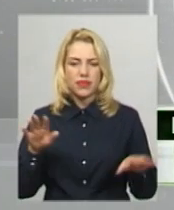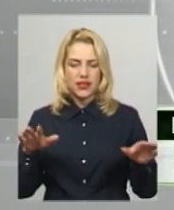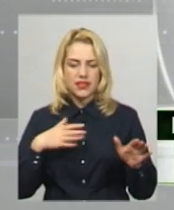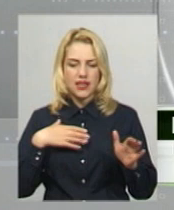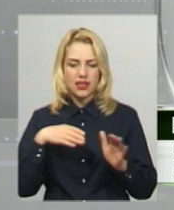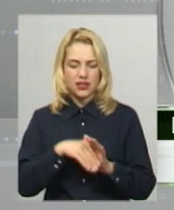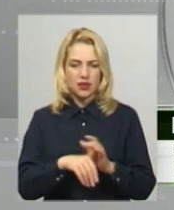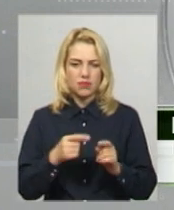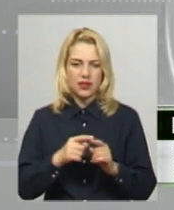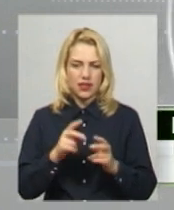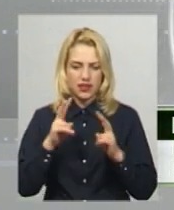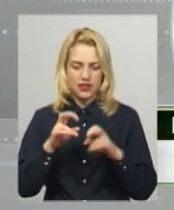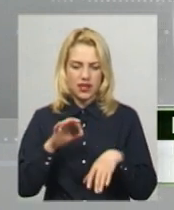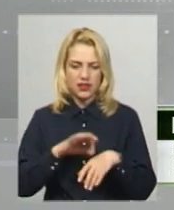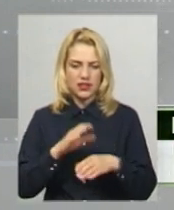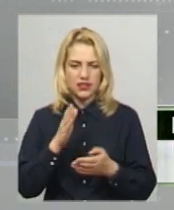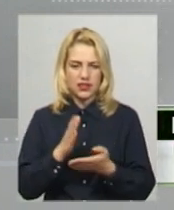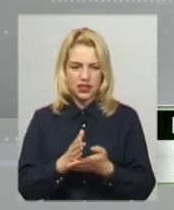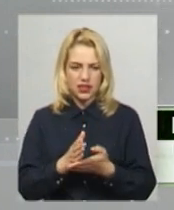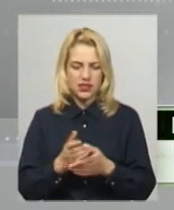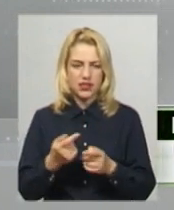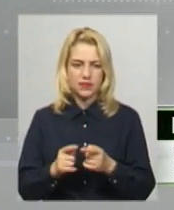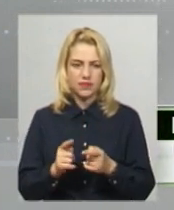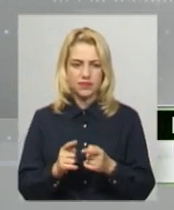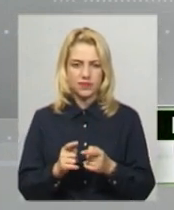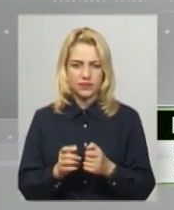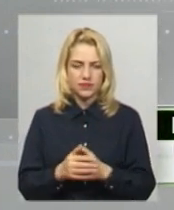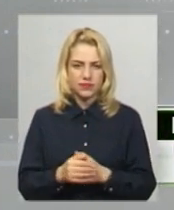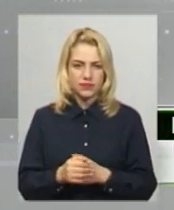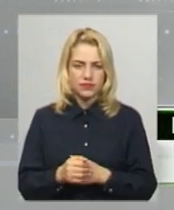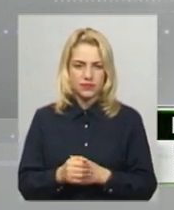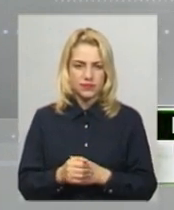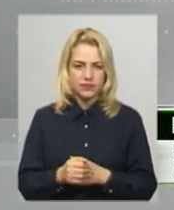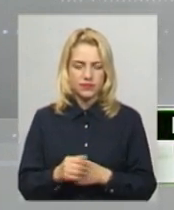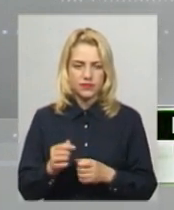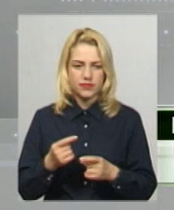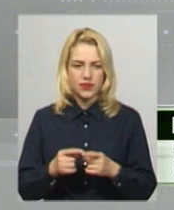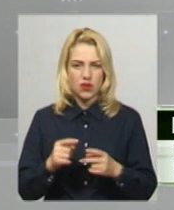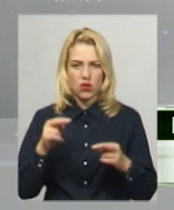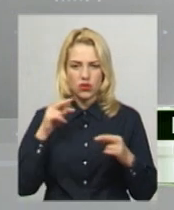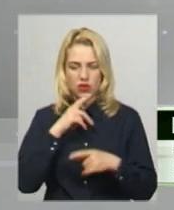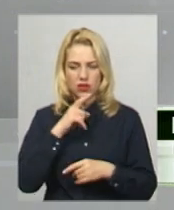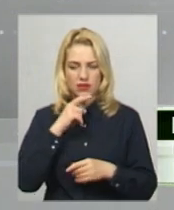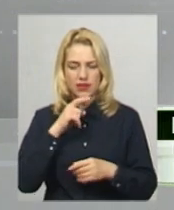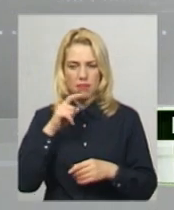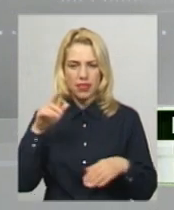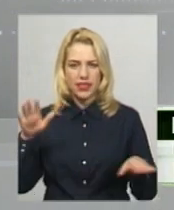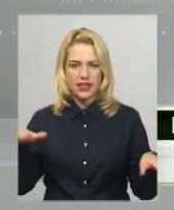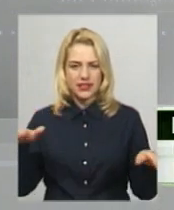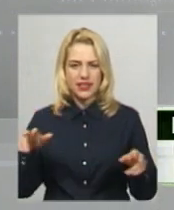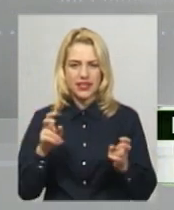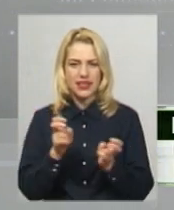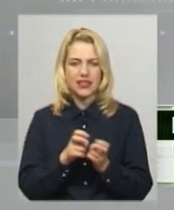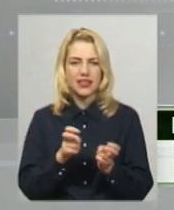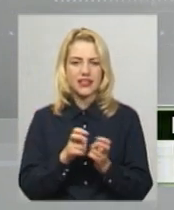поставлений. Сінантропна птиця, яка загинула, є чіткий поставлений діагноз. Вона утроїлася гризонами, які